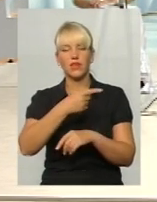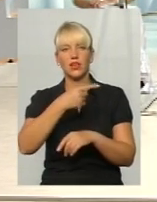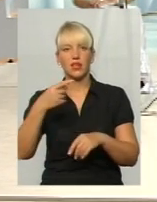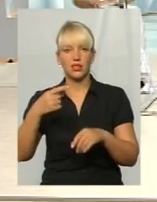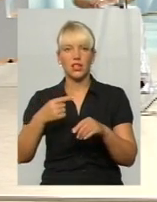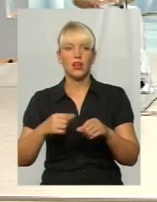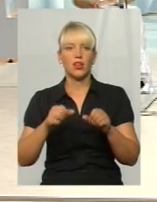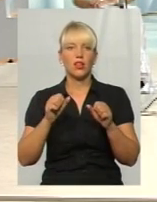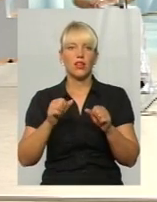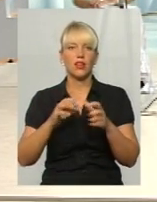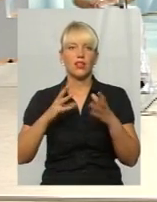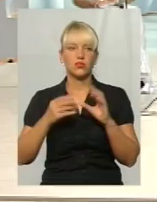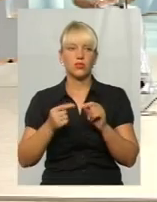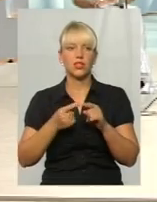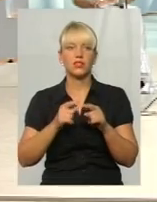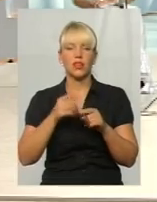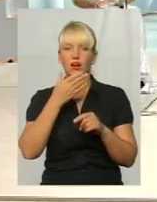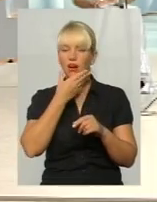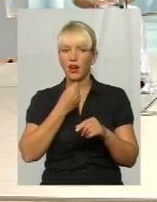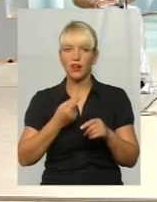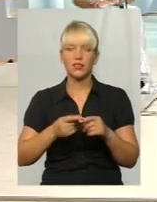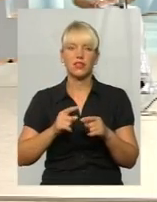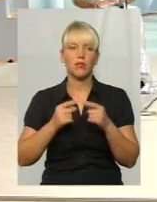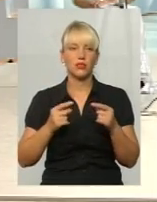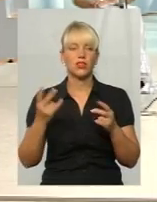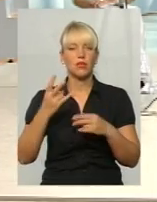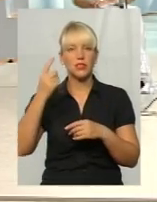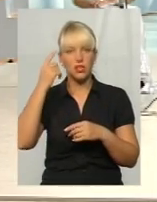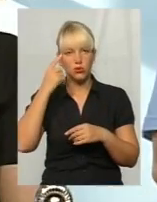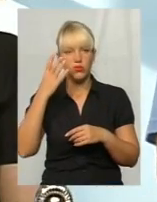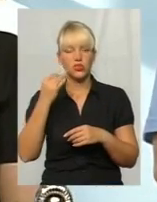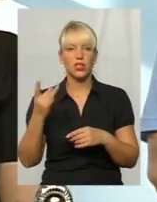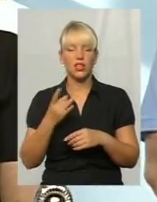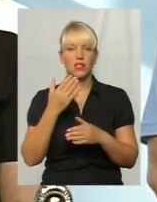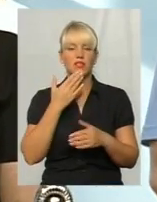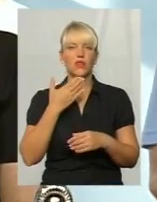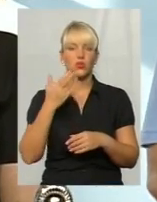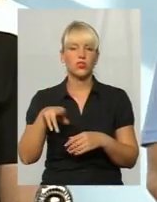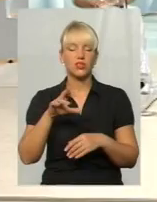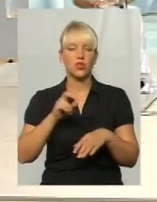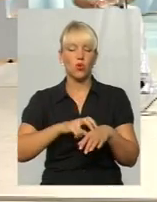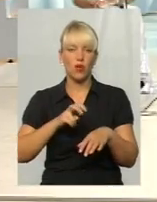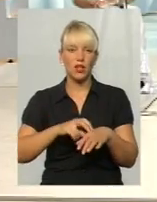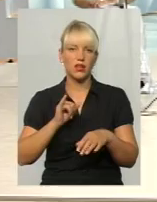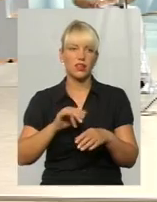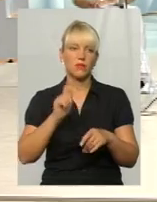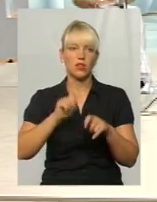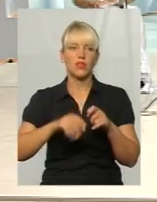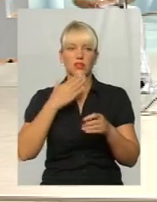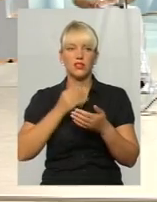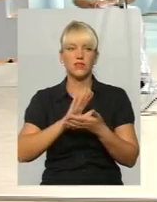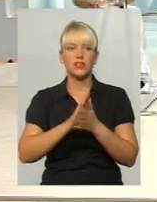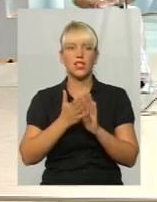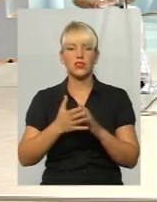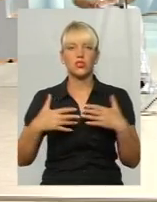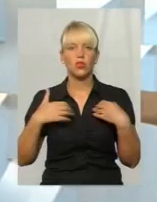дуже хорош, як скринінговий метод, гарний. Варто задуматись і ще раз звернутися до лікаря, до сімейного, і перевірити свій старт здоров'я.